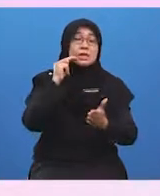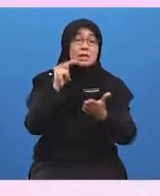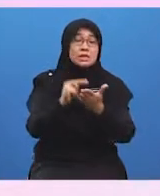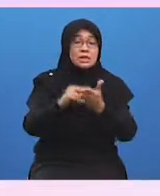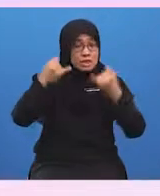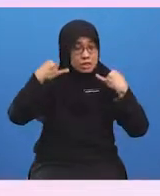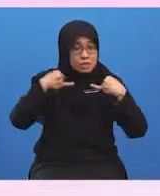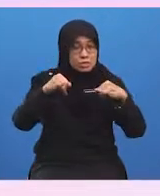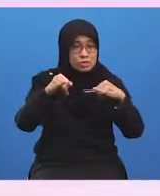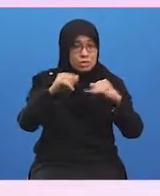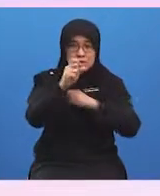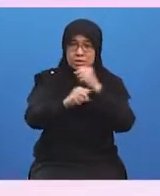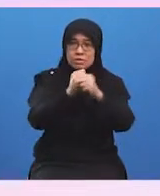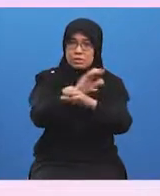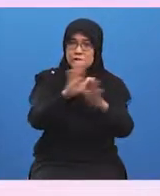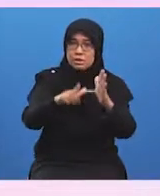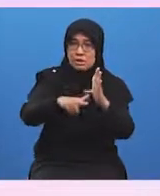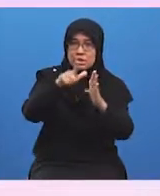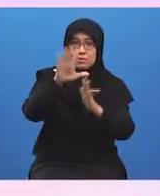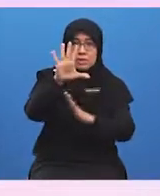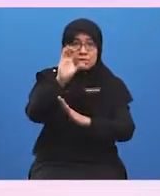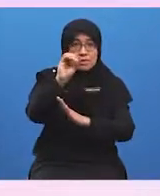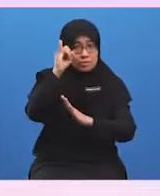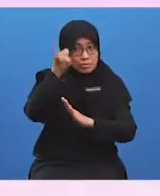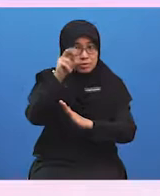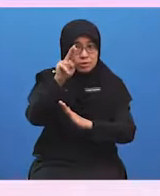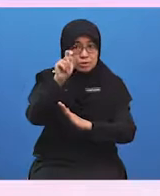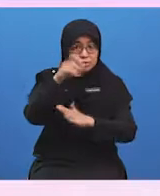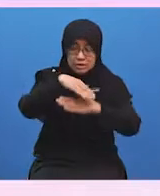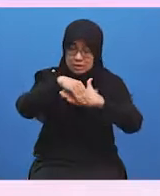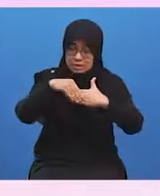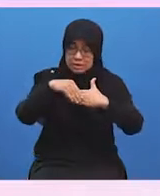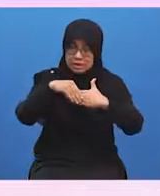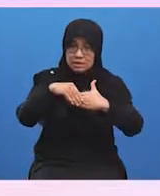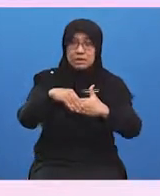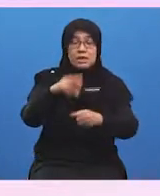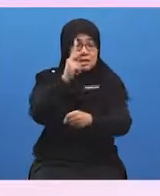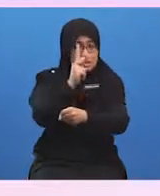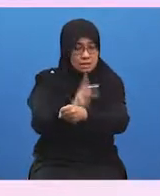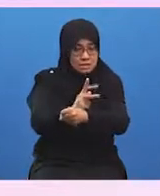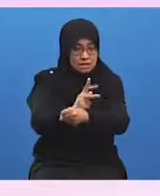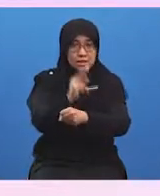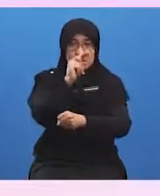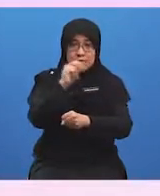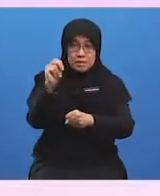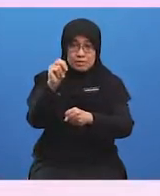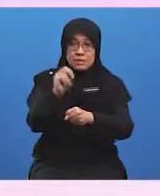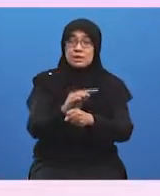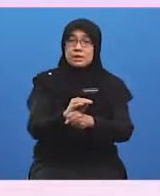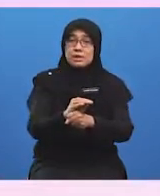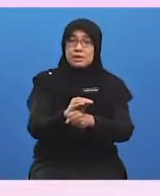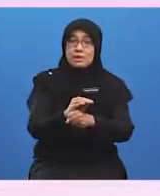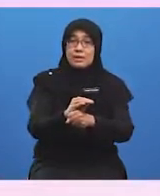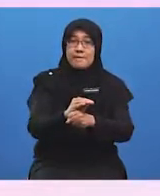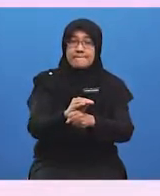jualan tahunan tidak melebihi RM50 juta. Manakala bagi PKS sektor perkhidmatan